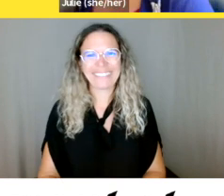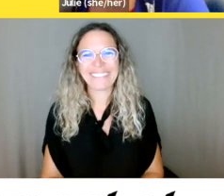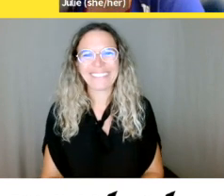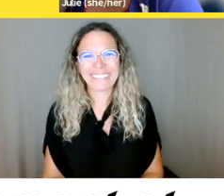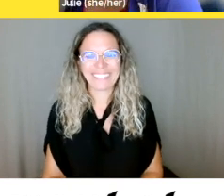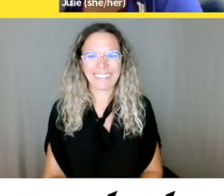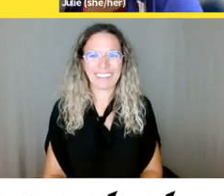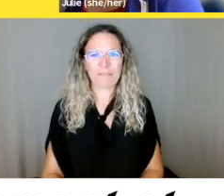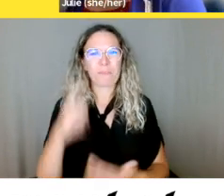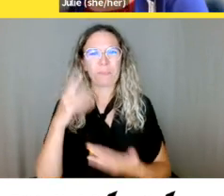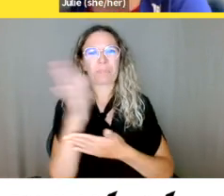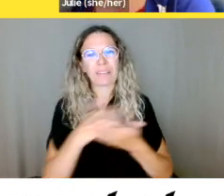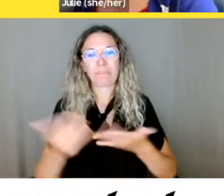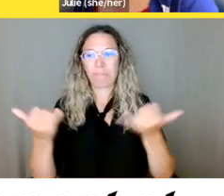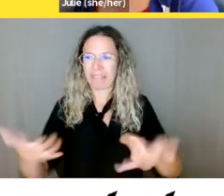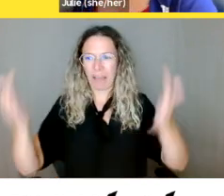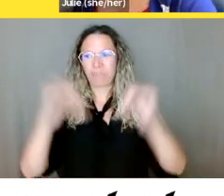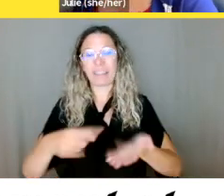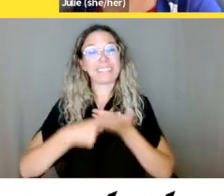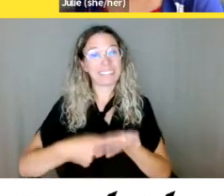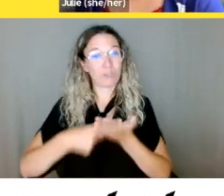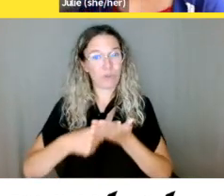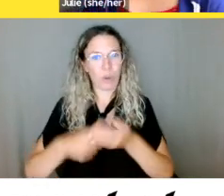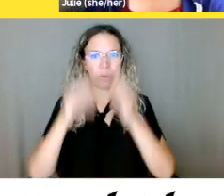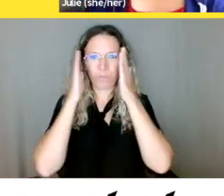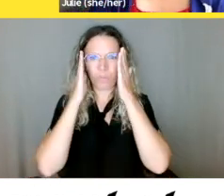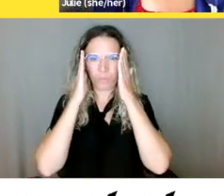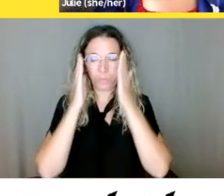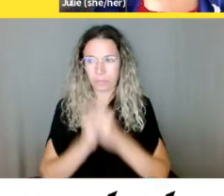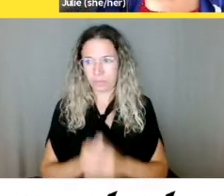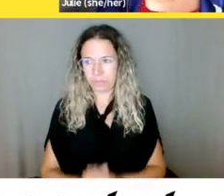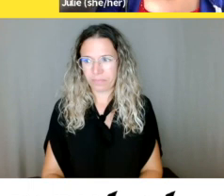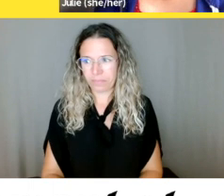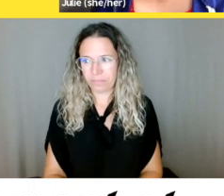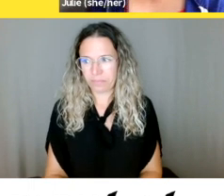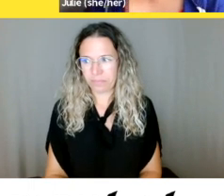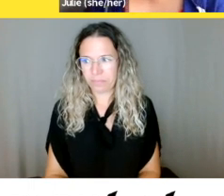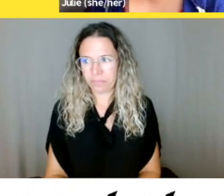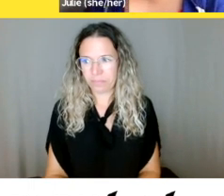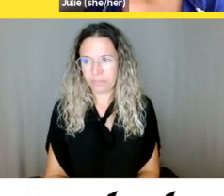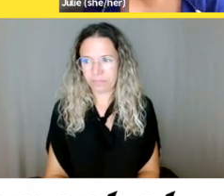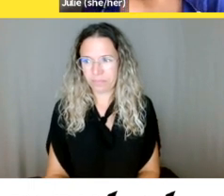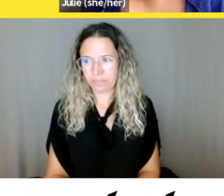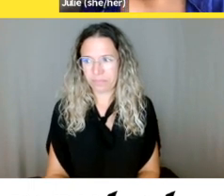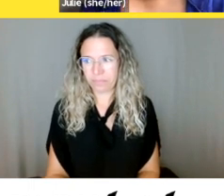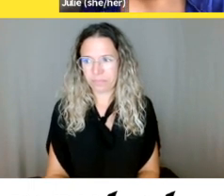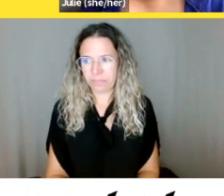Donc, la discussion, la question, la situation, la mise en situation est